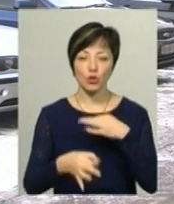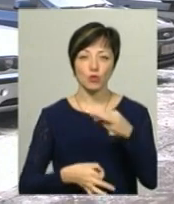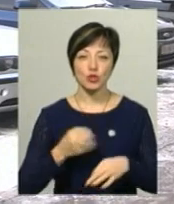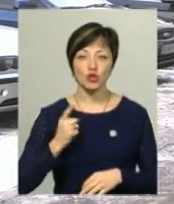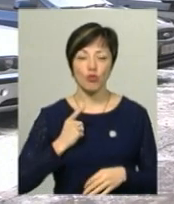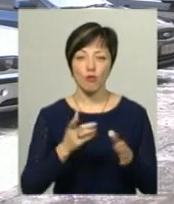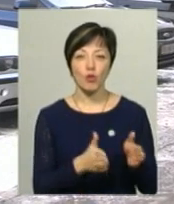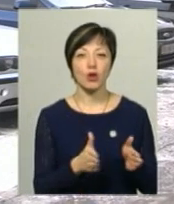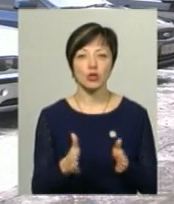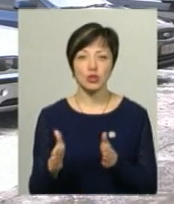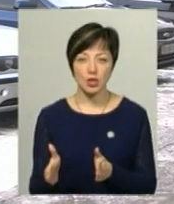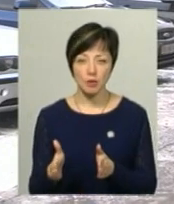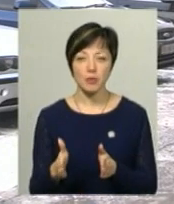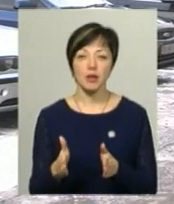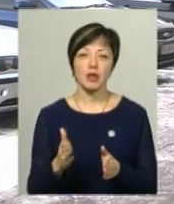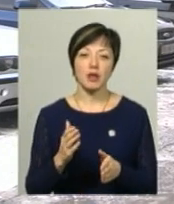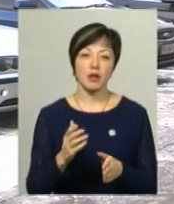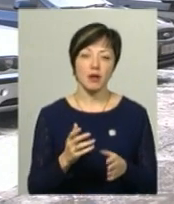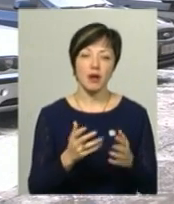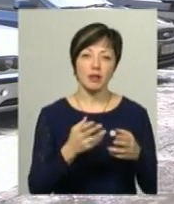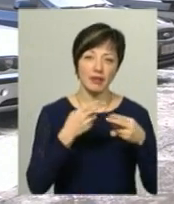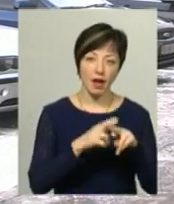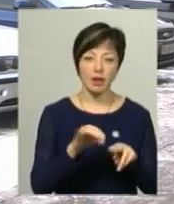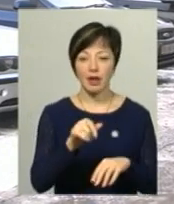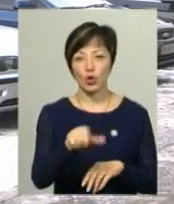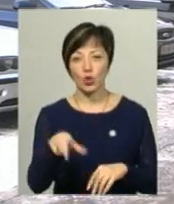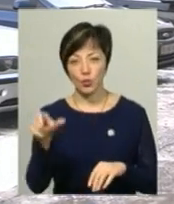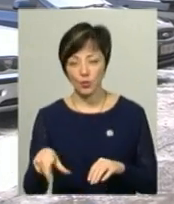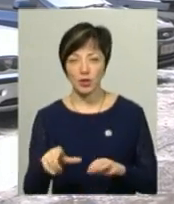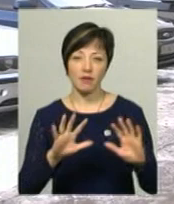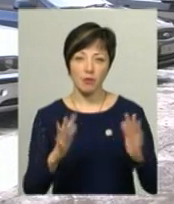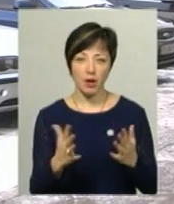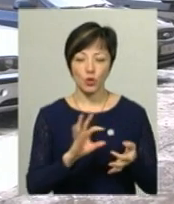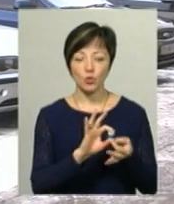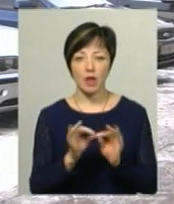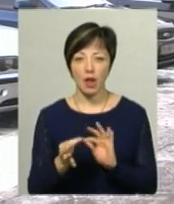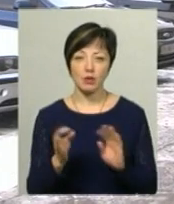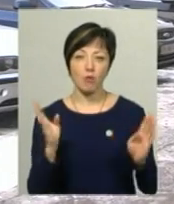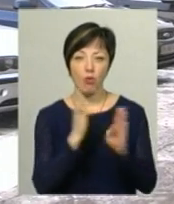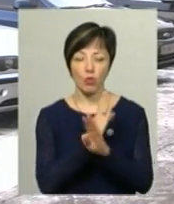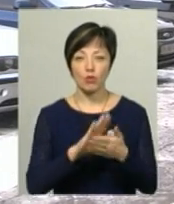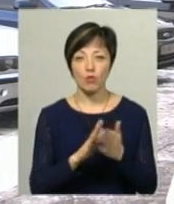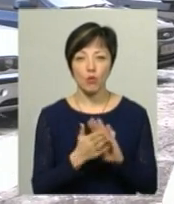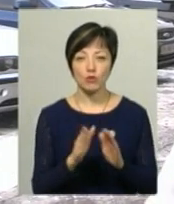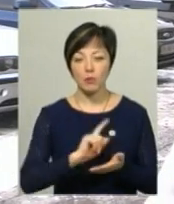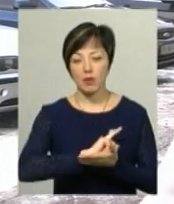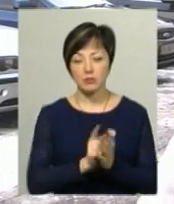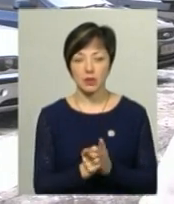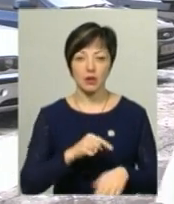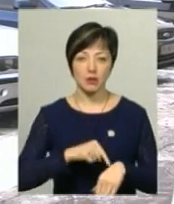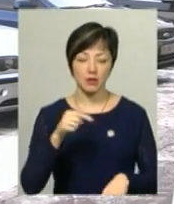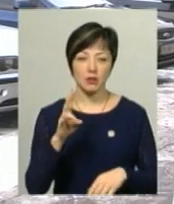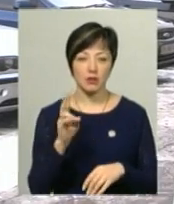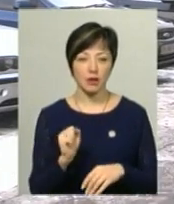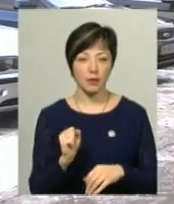черговому режимі, чергують як механізми, так і люди на випадок ускладнення погодних умов, для того, щоб оперативно зреагувати